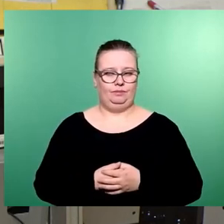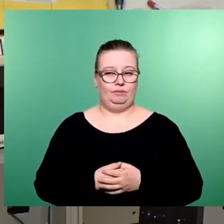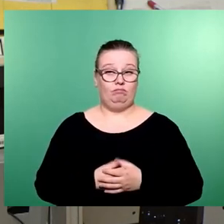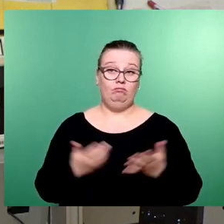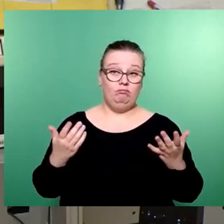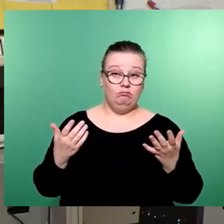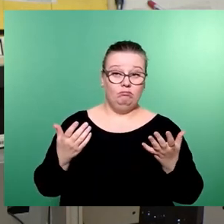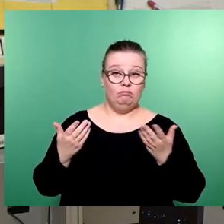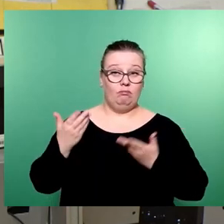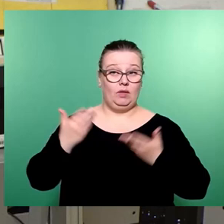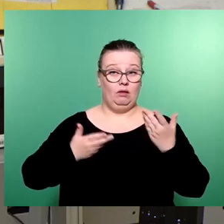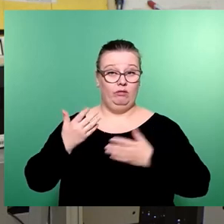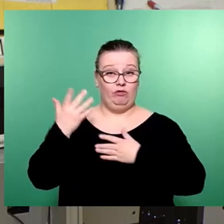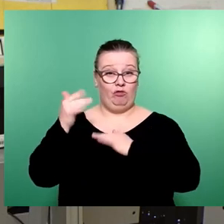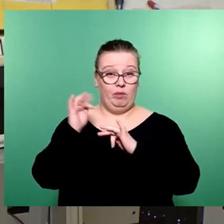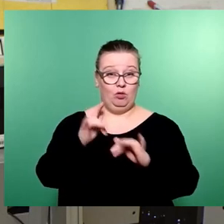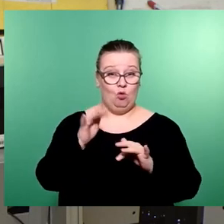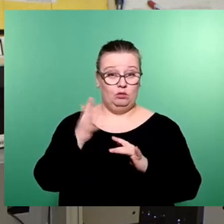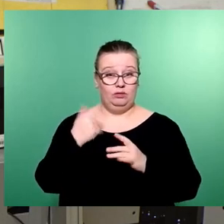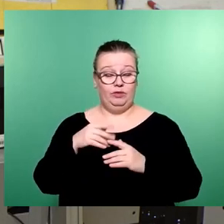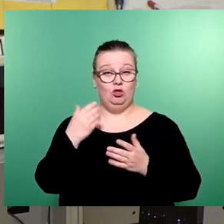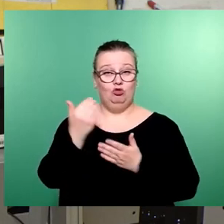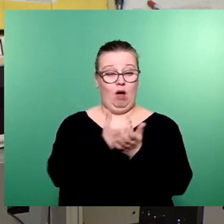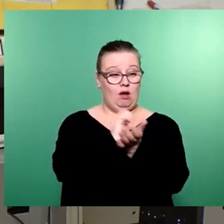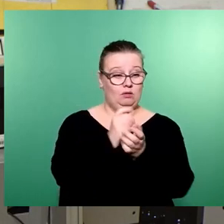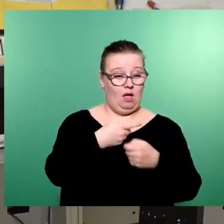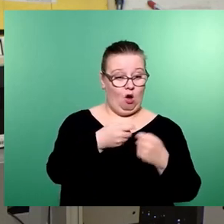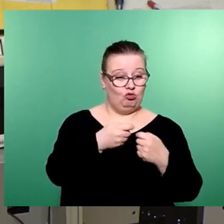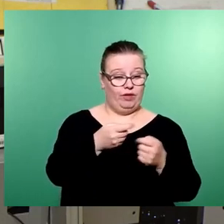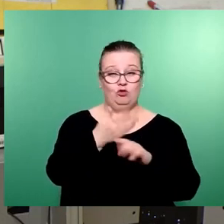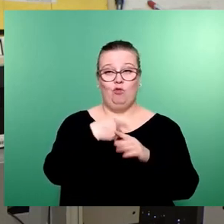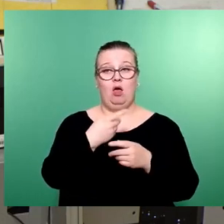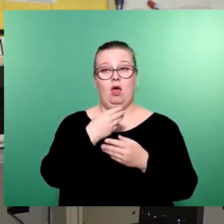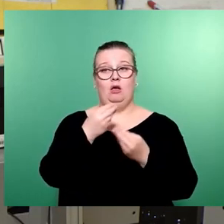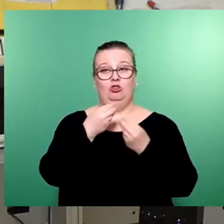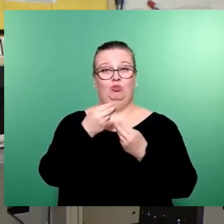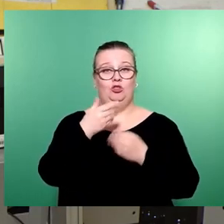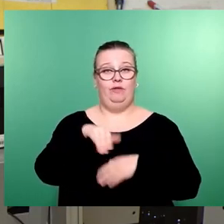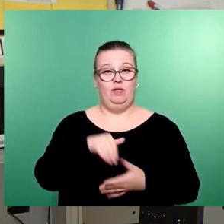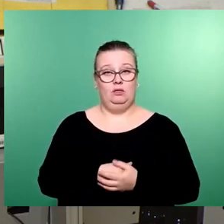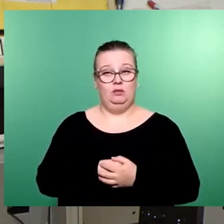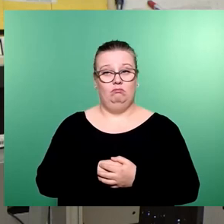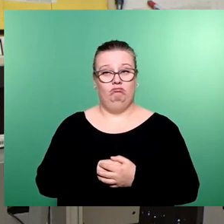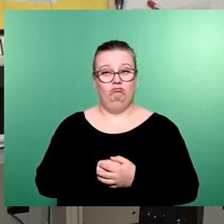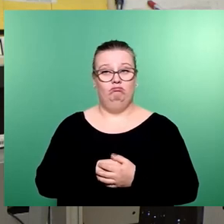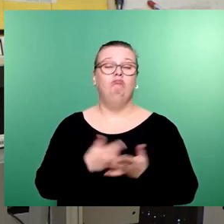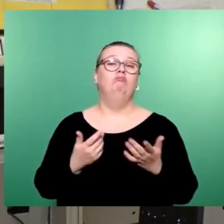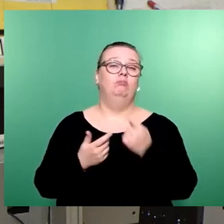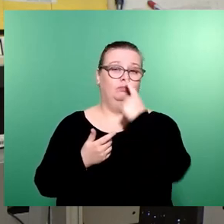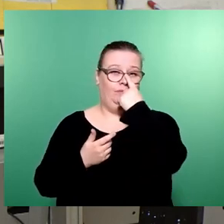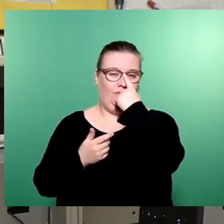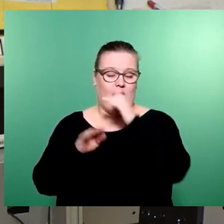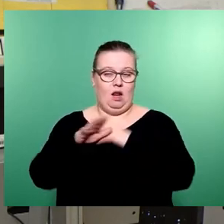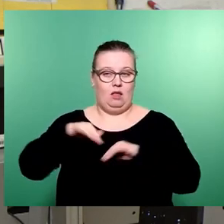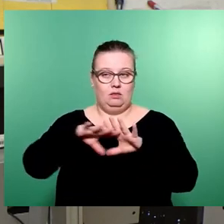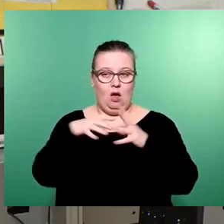dass wir einfach 5 Millionen Ausschüttung Sparkasse reinschreiben, wenn wir nicht Gespräche geführt hätten. Gucken Sie sich den Landeshaushalt an, der